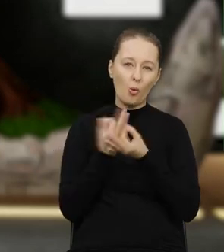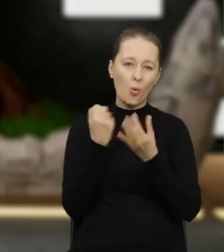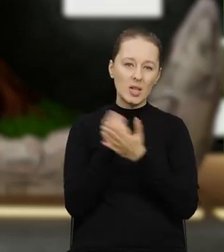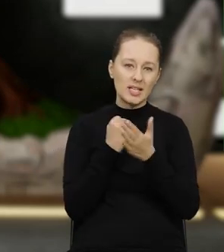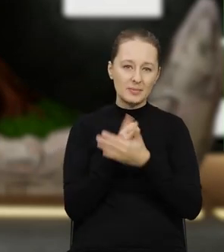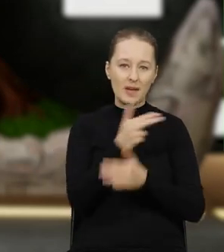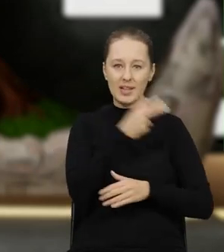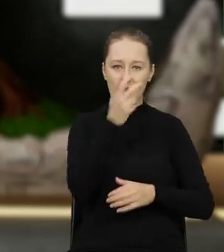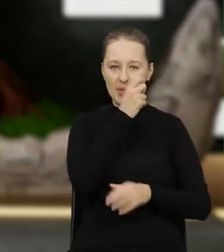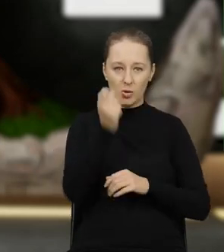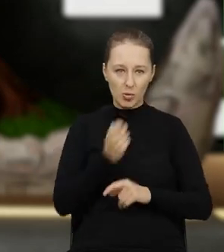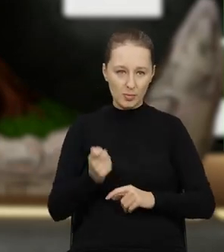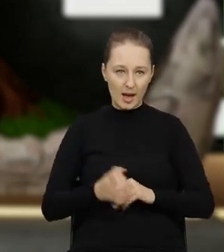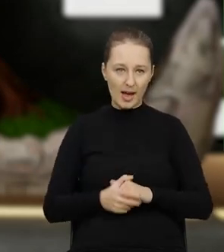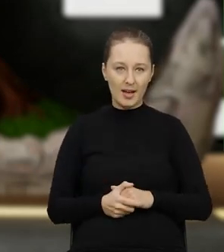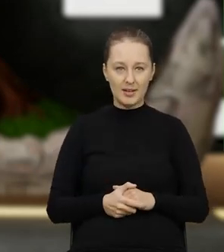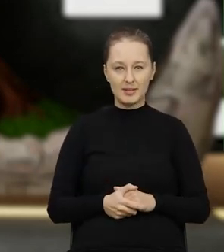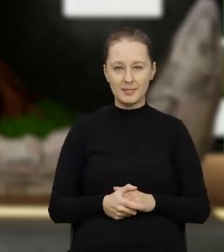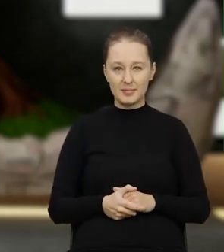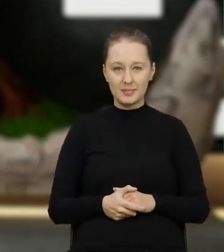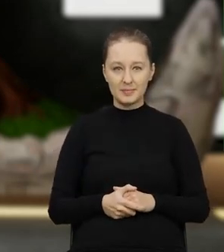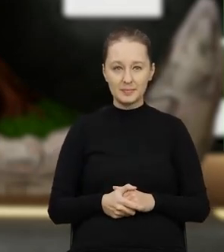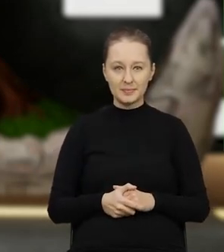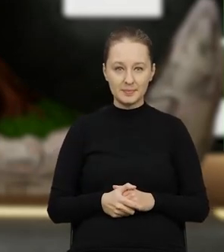ogólnie zagadnień związanych z odpadami.